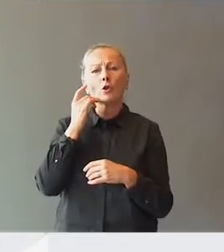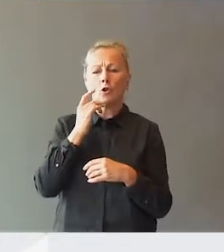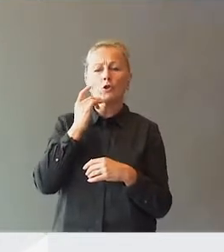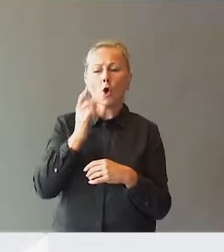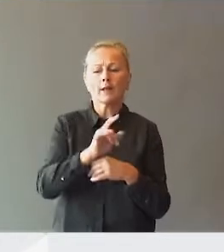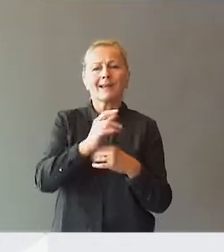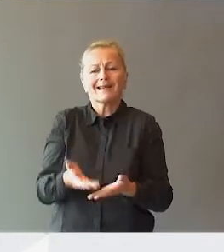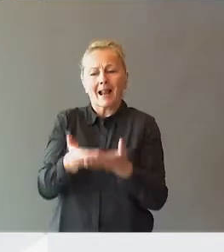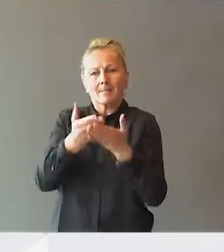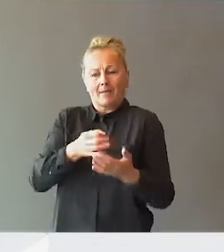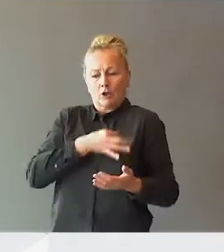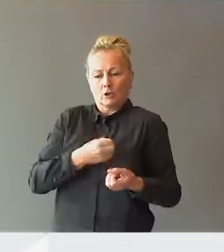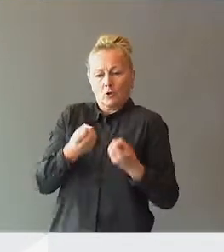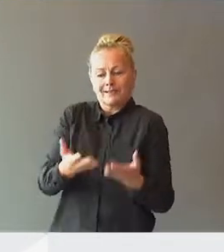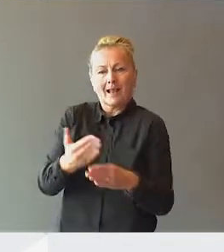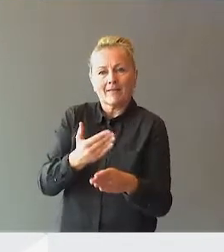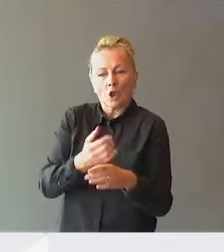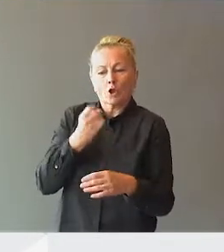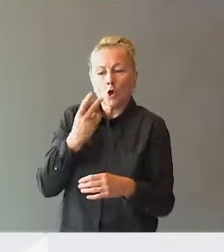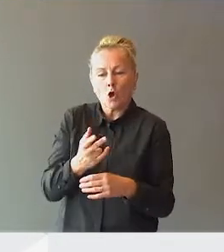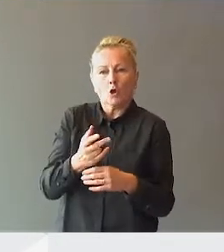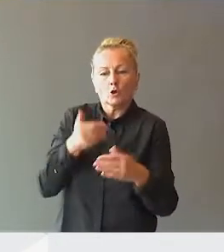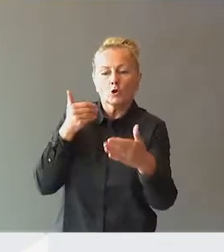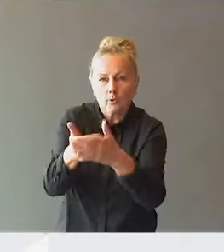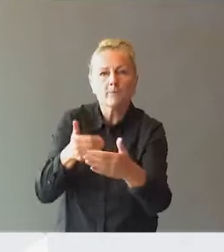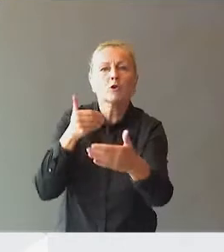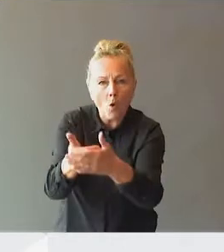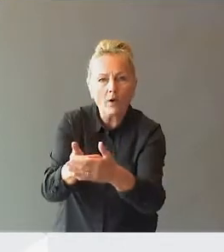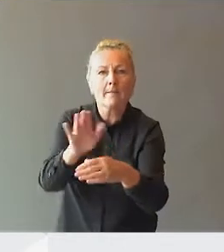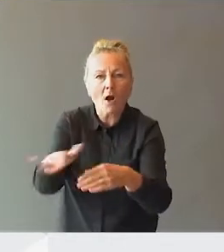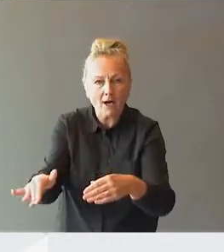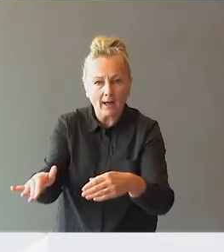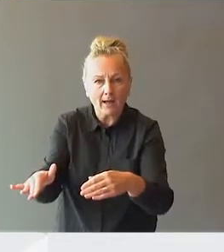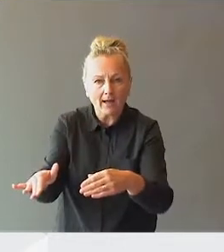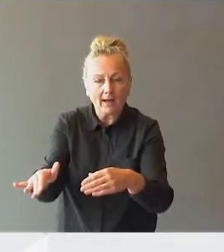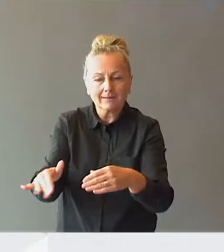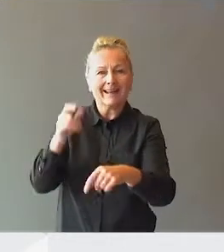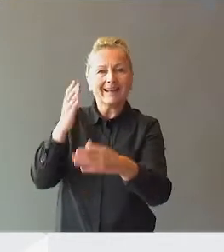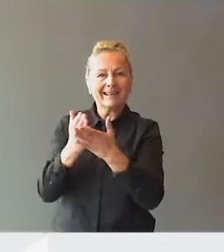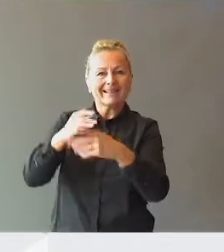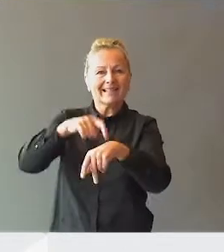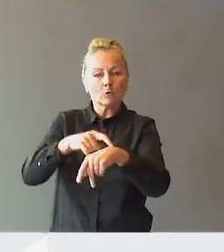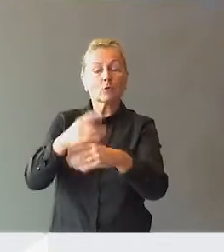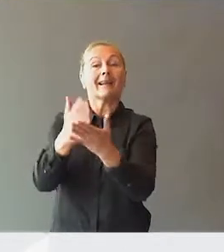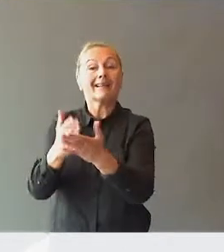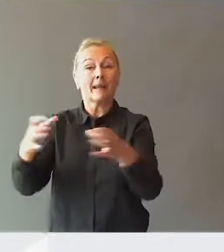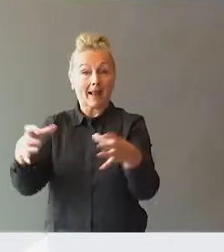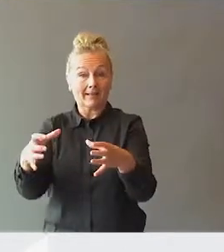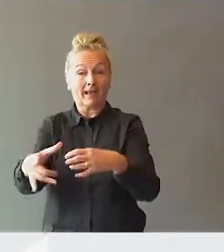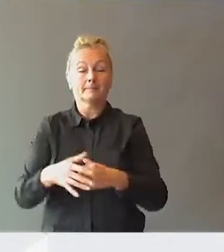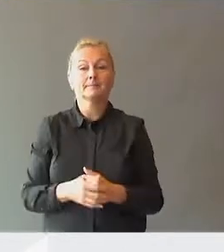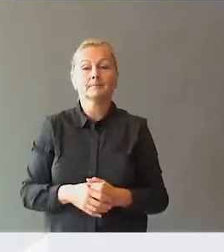hjelper som vi ønsker å gi eleven, når den barnet til riktig tidspunkt, og med riktig mengde.